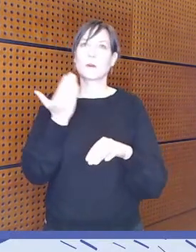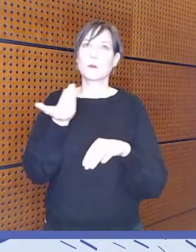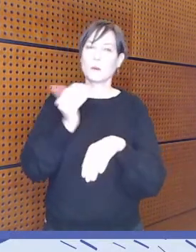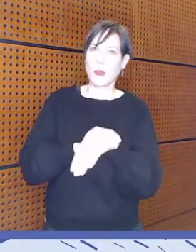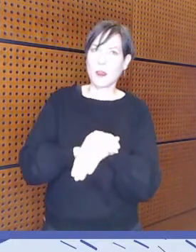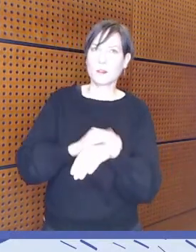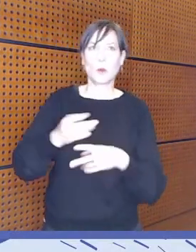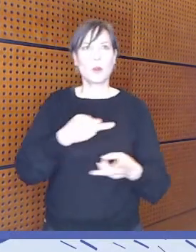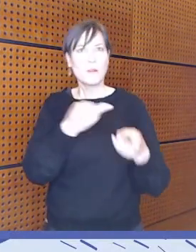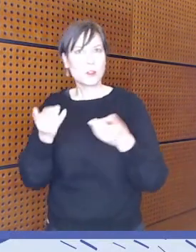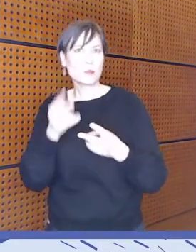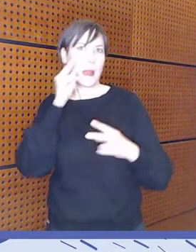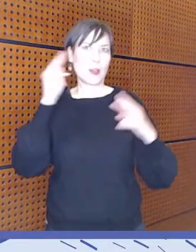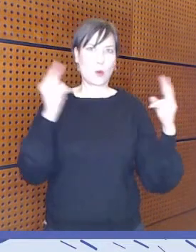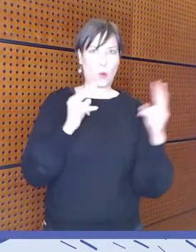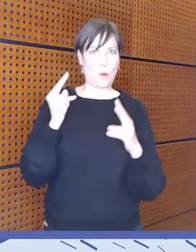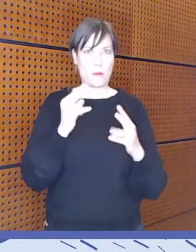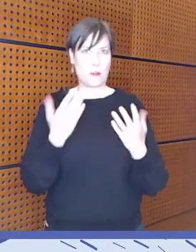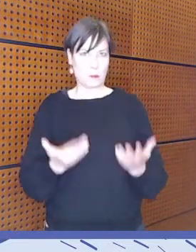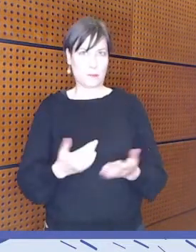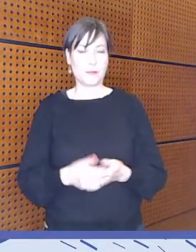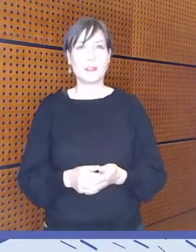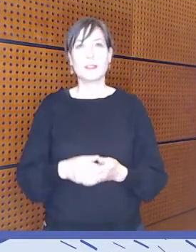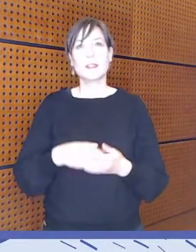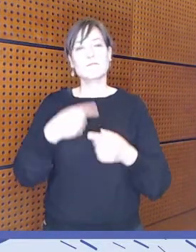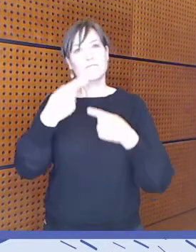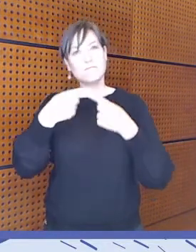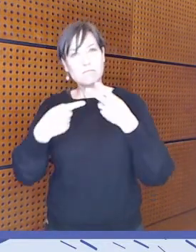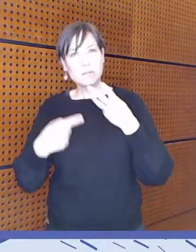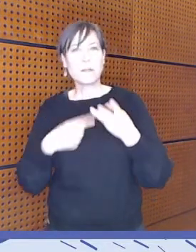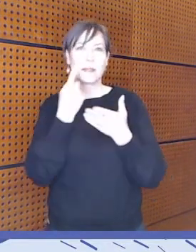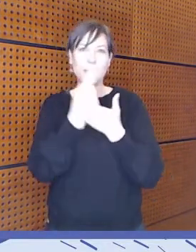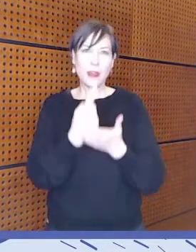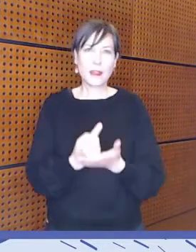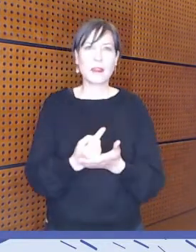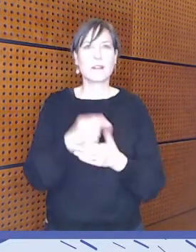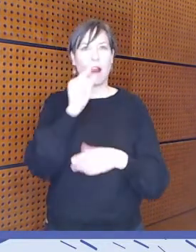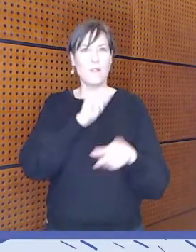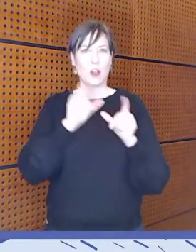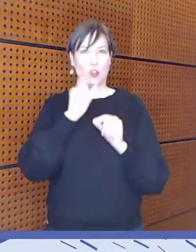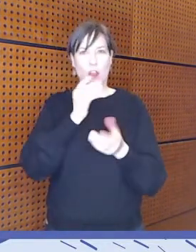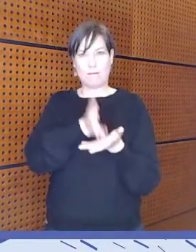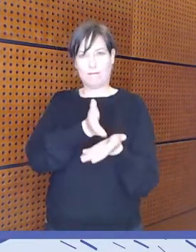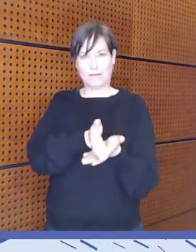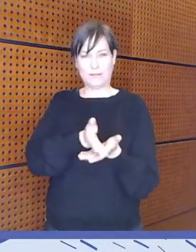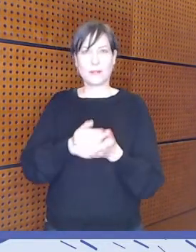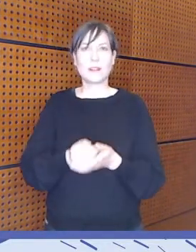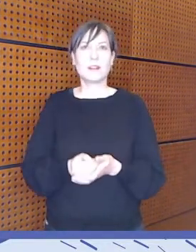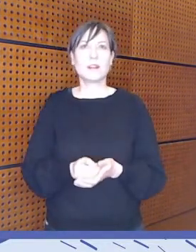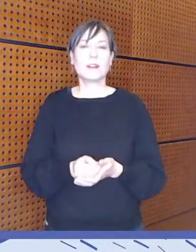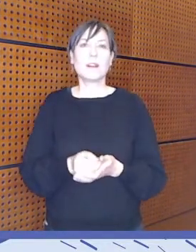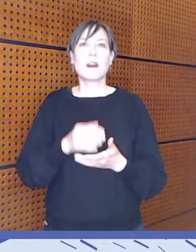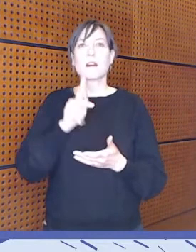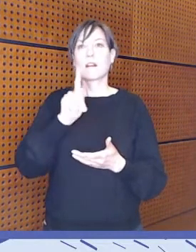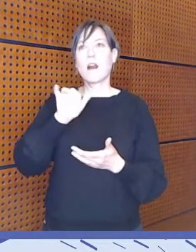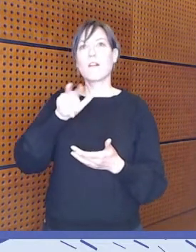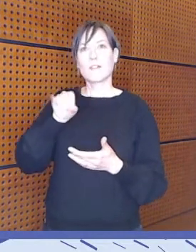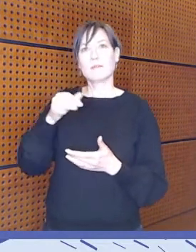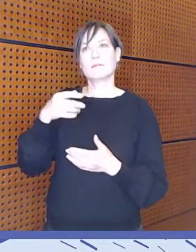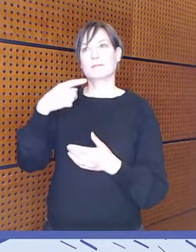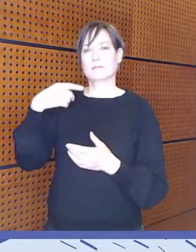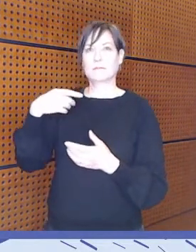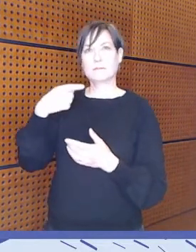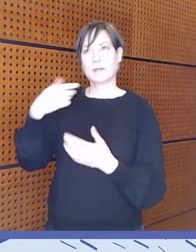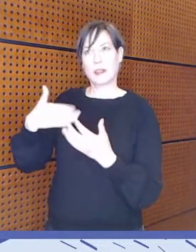tässä me nyt tuodaan näitä ikään kuin keskeisiä havaintoja siitä selvityksestä, joka me tosiaan Kavin toimiksi antamana ja Kavin kanssa yhteistyössä